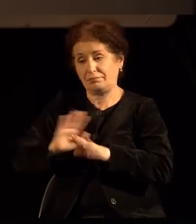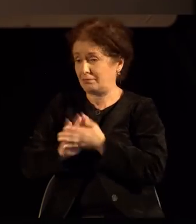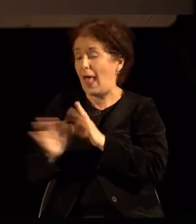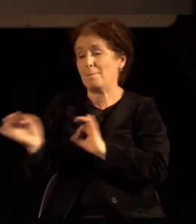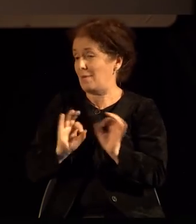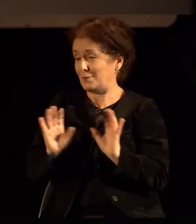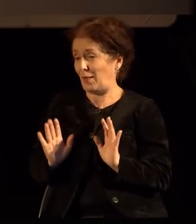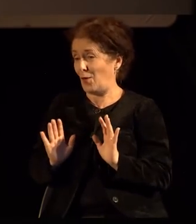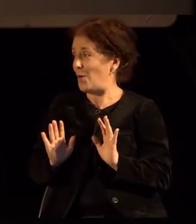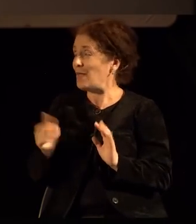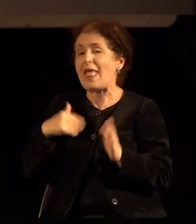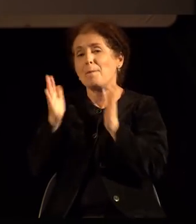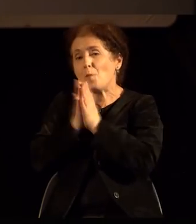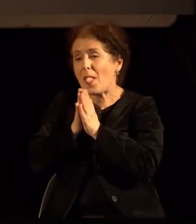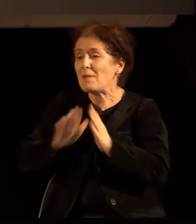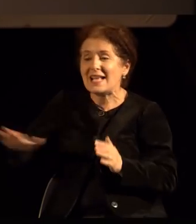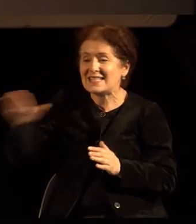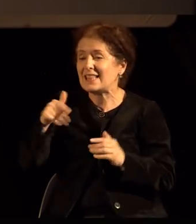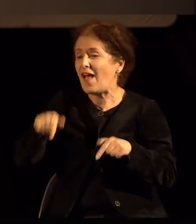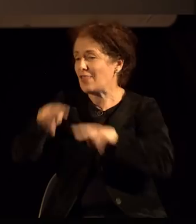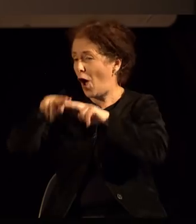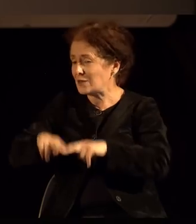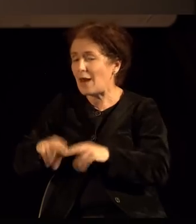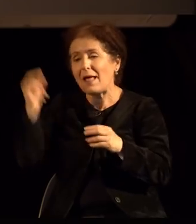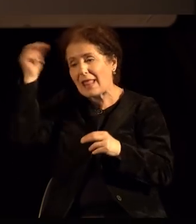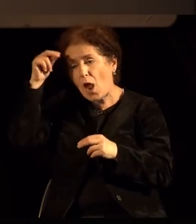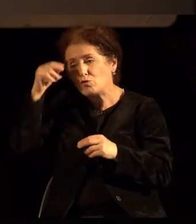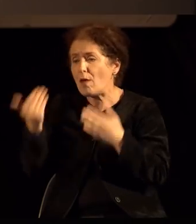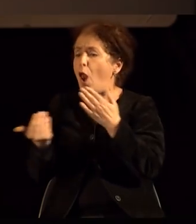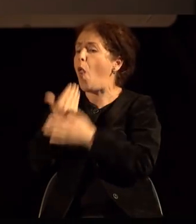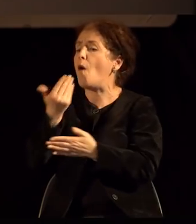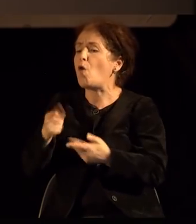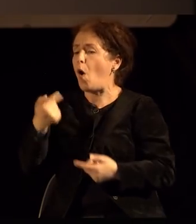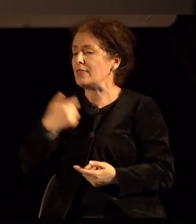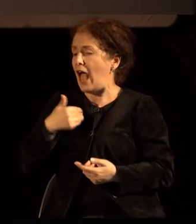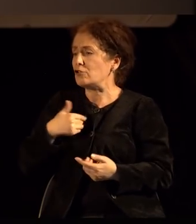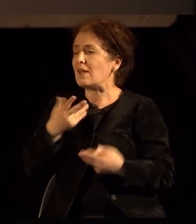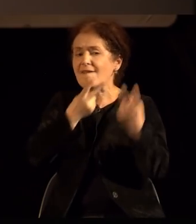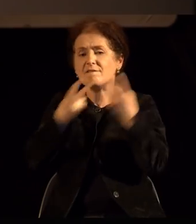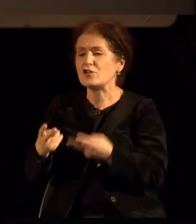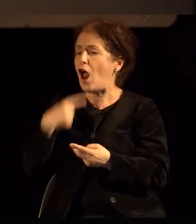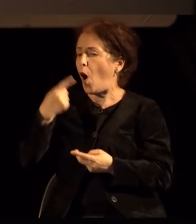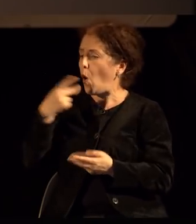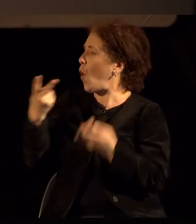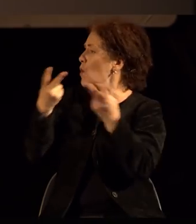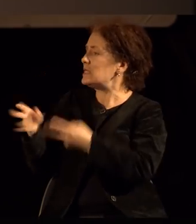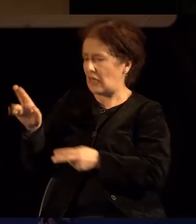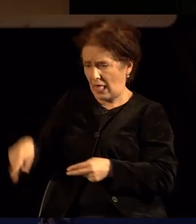ако ви препорачувам да останеме тука сите вечерва и сите да научиме нешто ново од нашите вечерашни говорници.